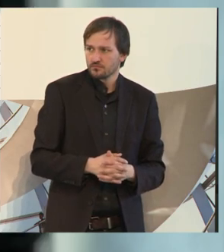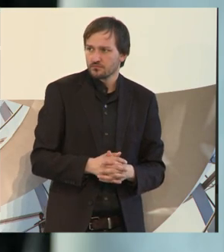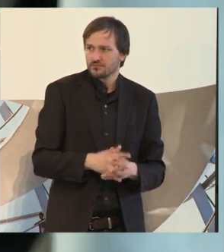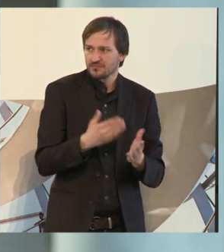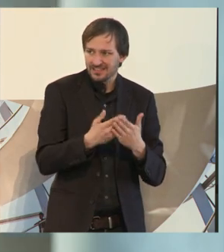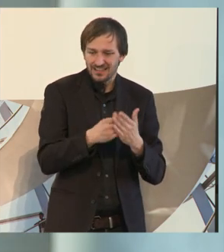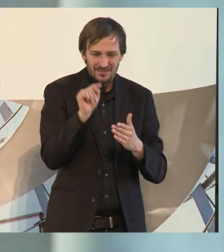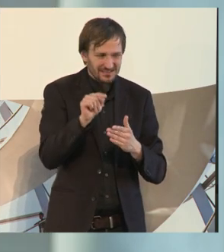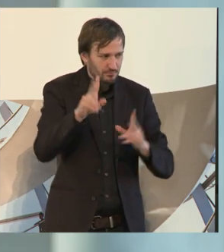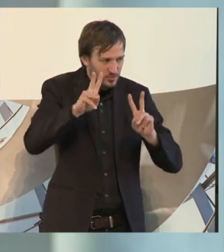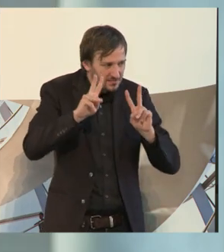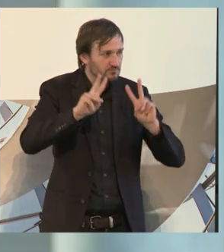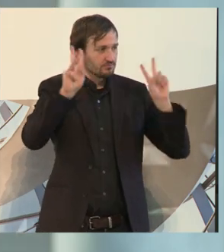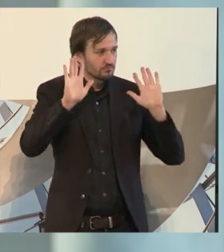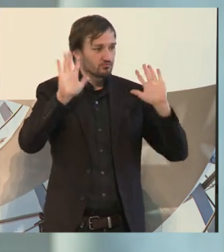aufkommt.